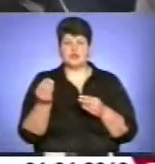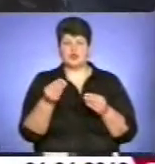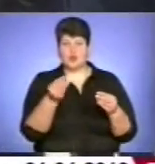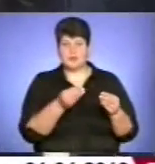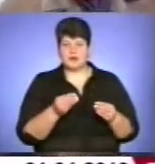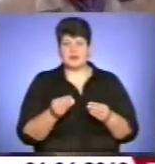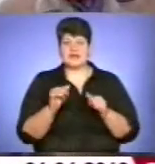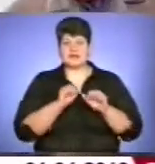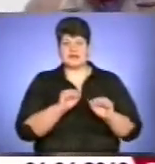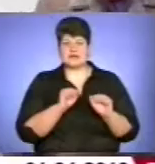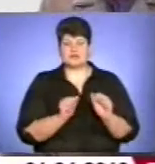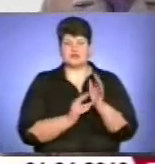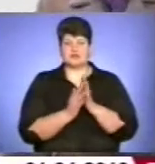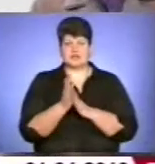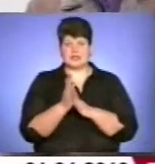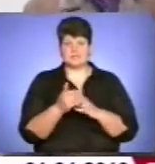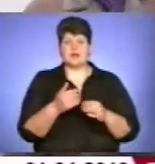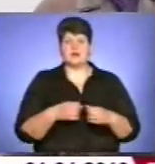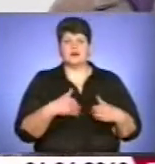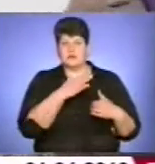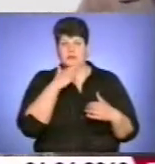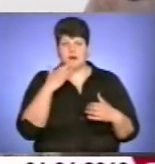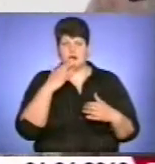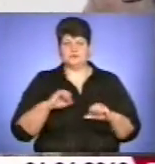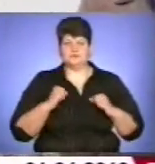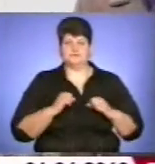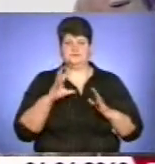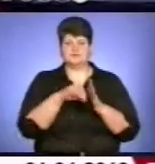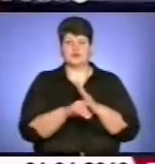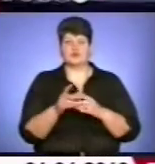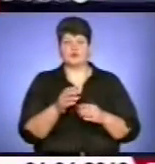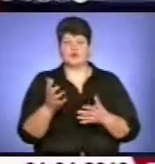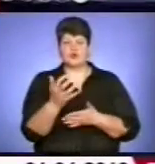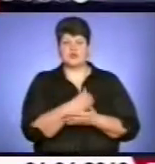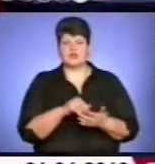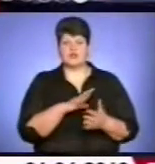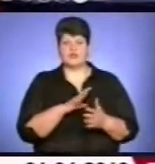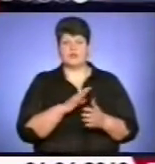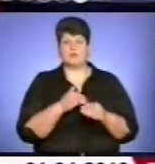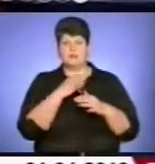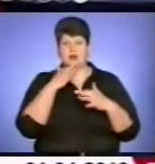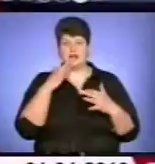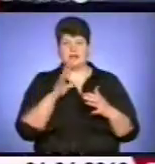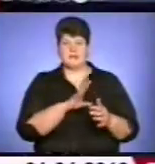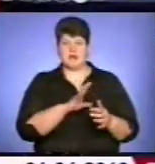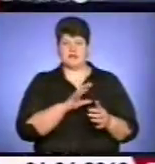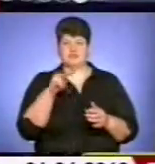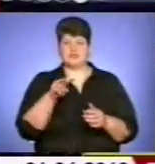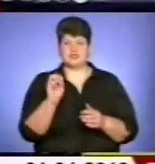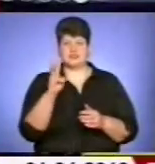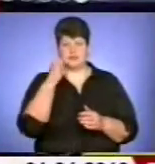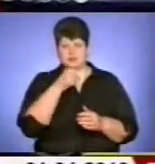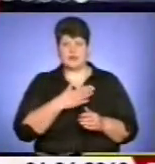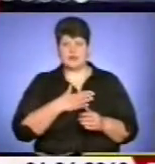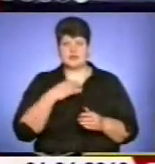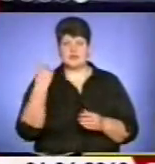Аграрії краю доклали зусиль, щоб урожай 2013-го був багатим. Наша область сільськосподарська. І